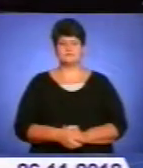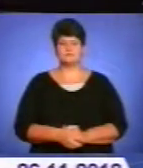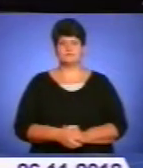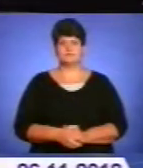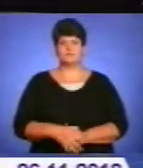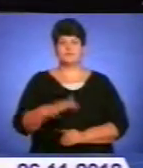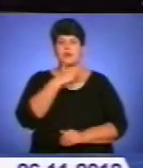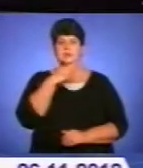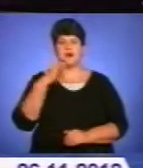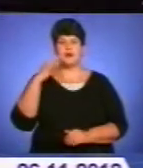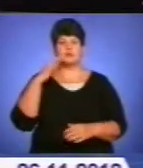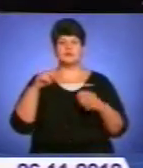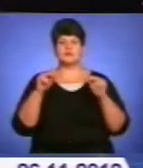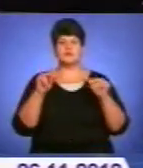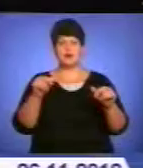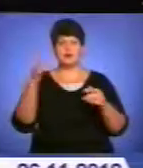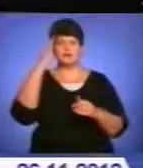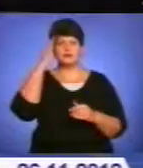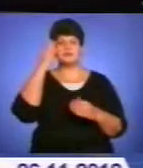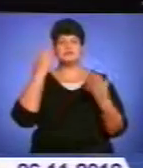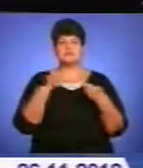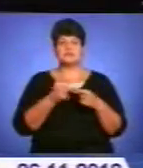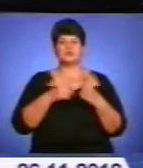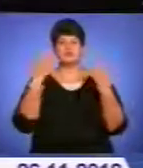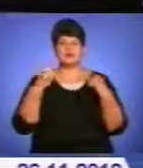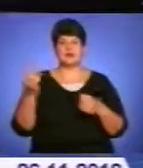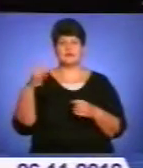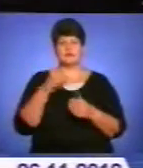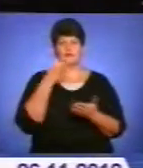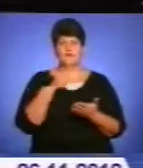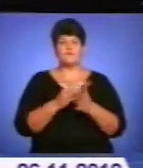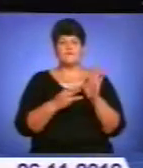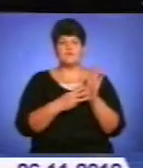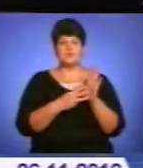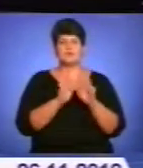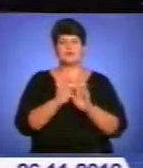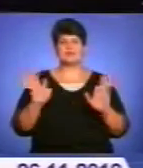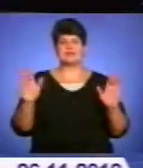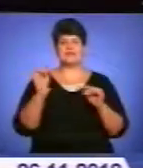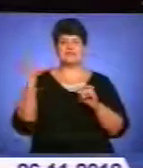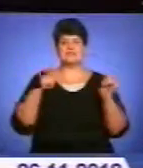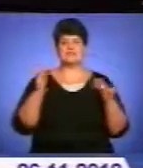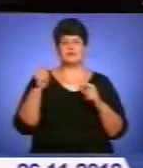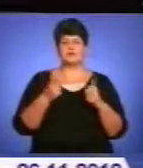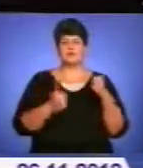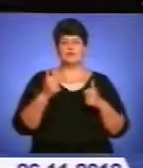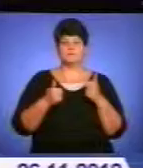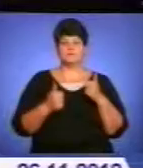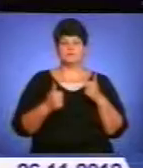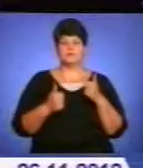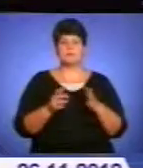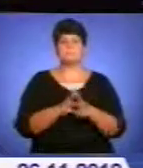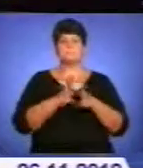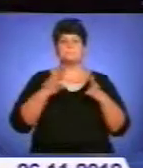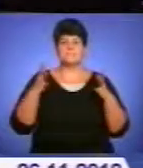«Багата земля талантами» – це ще раз засвідчив восьмій пісенний фестиваль-конкурс родинної творчості, який відбувся в Тернополі. Понад